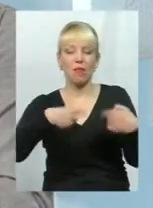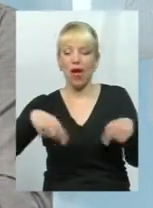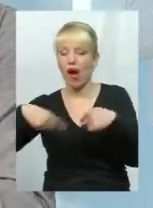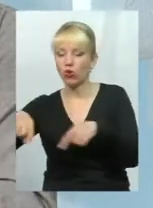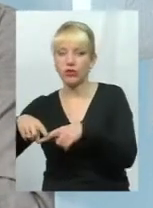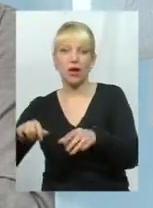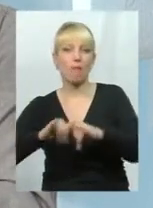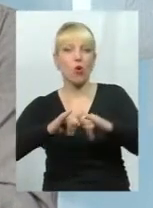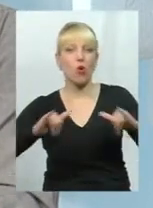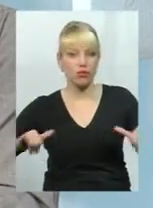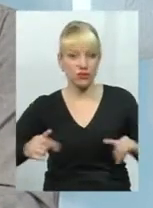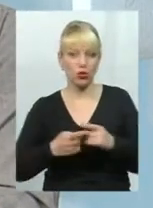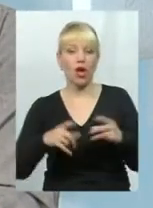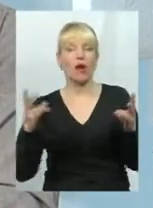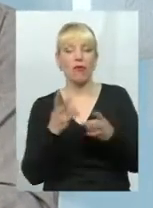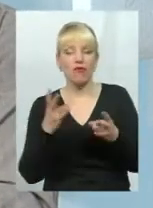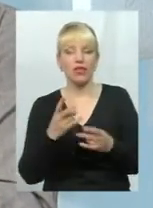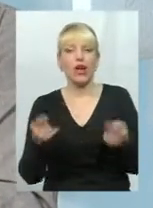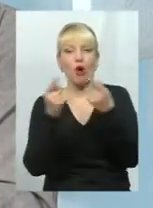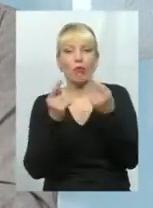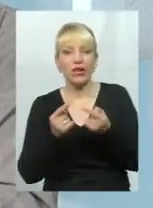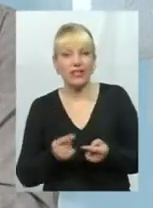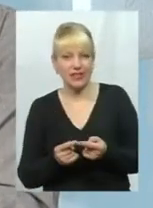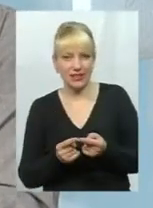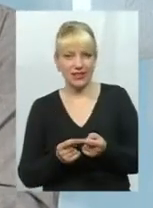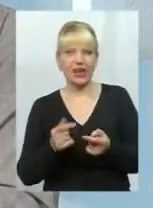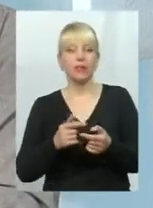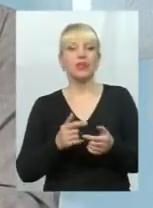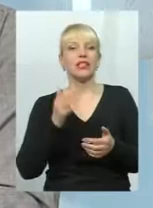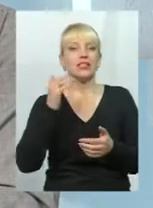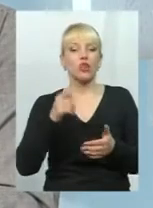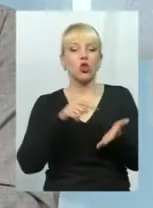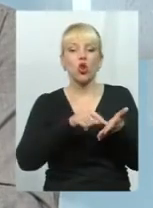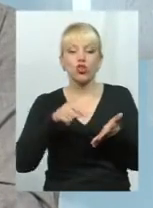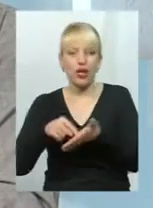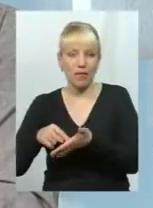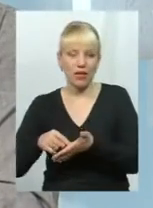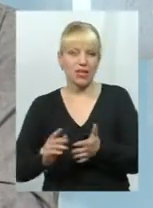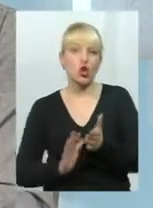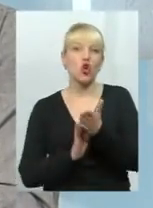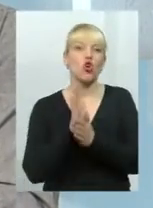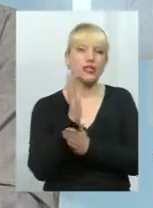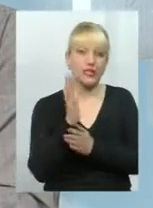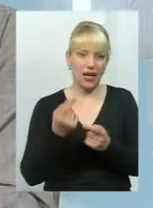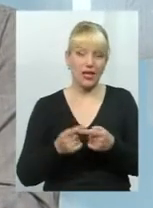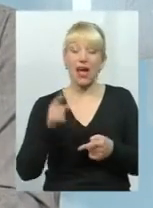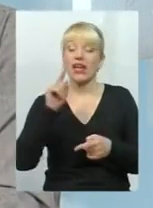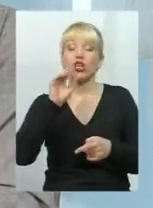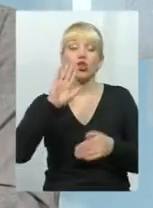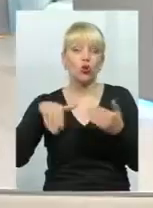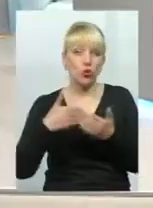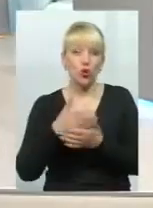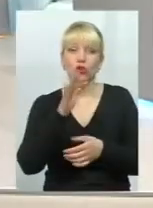розвитку. Він має оприділитися з точками зростання. І до того часу, допоки цього не станеться,